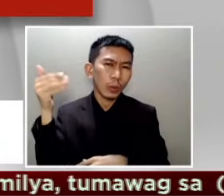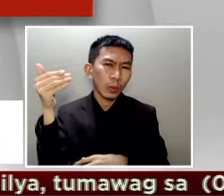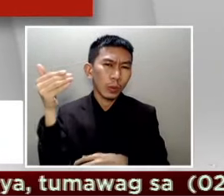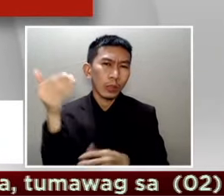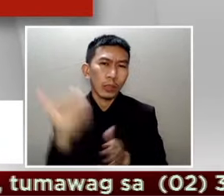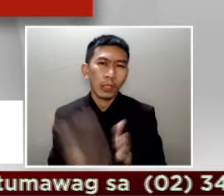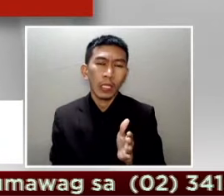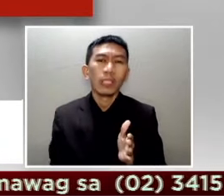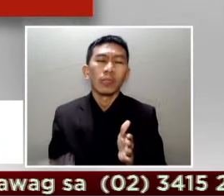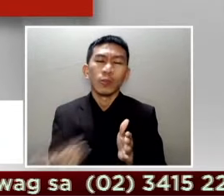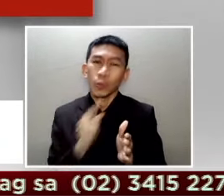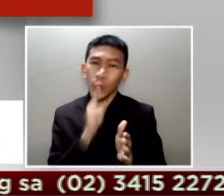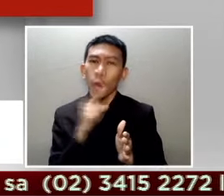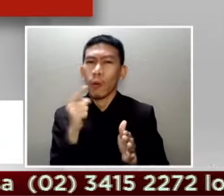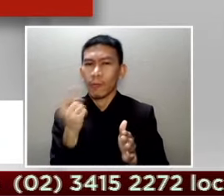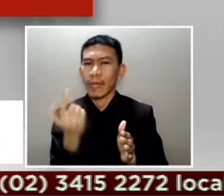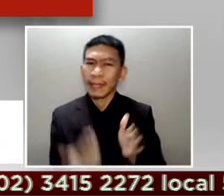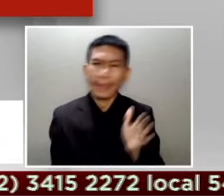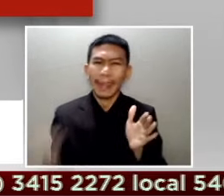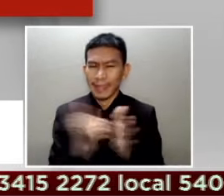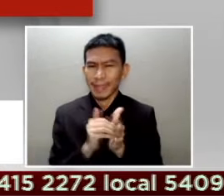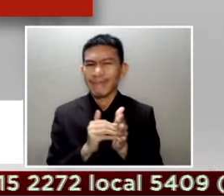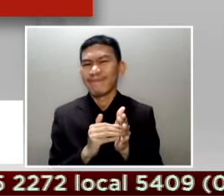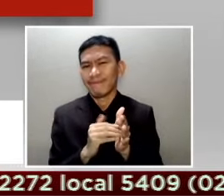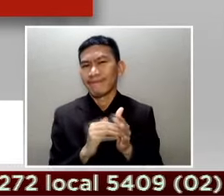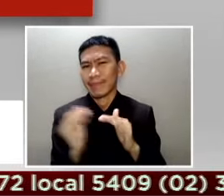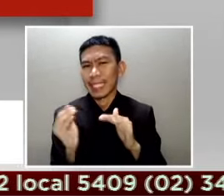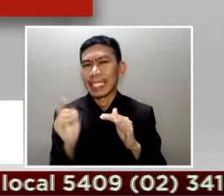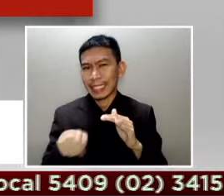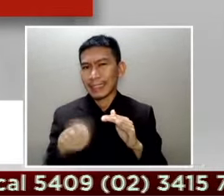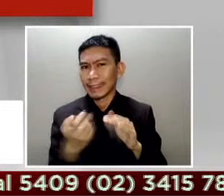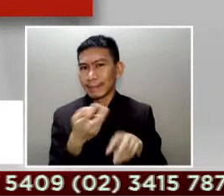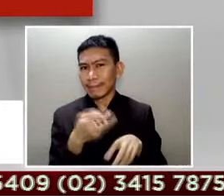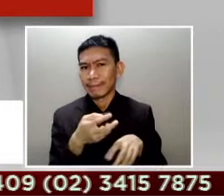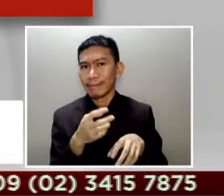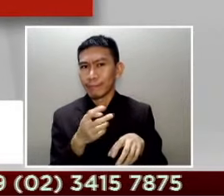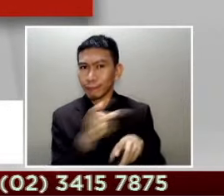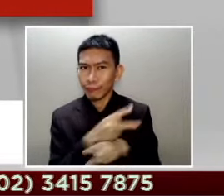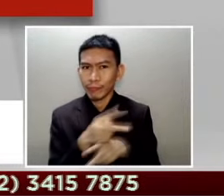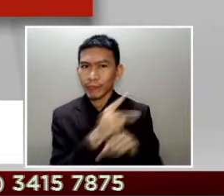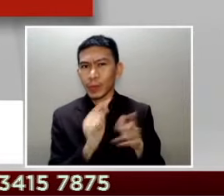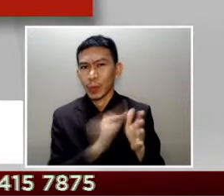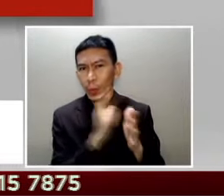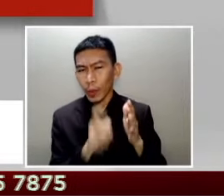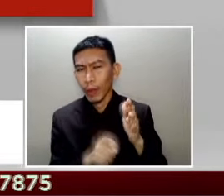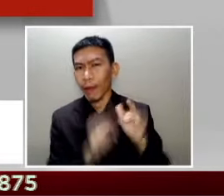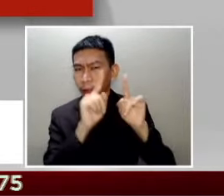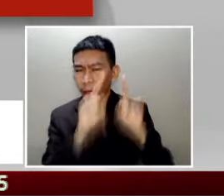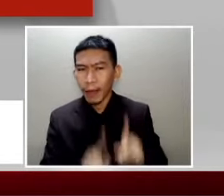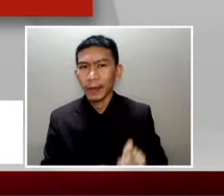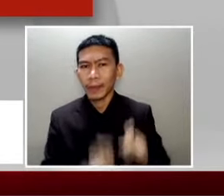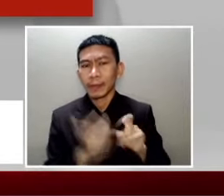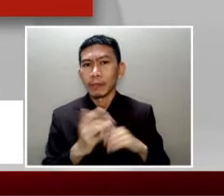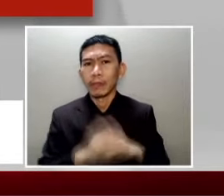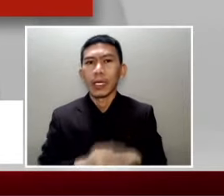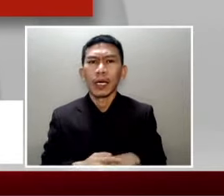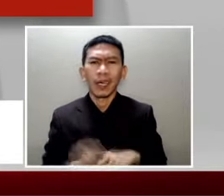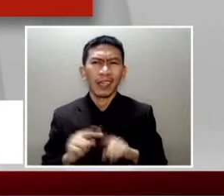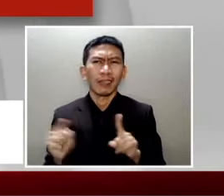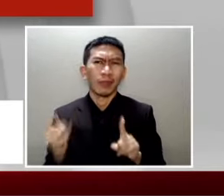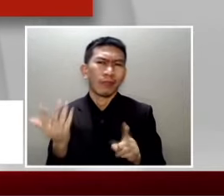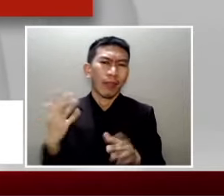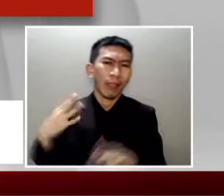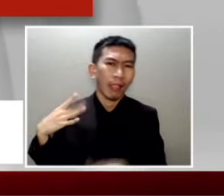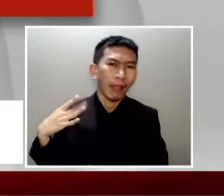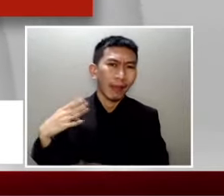niyan. So yun pa rin. Eh sa ngayon, nakikita namin na hindi pa rin po yung nilalawa. Kailan ba tayo aabot dun sa punto na are we